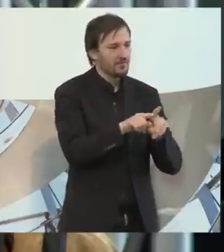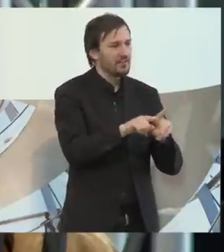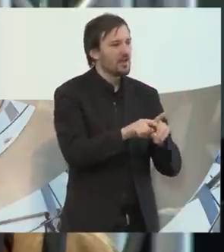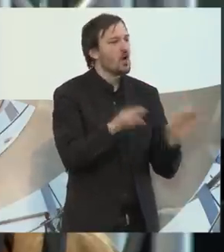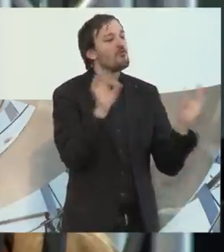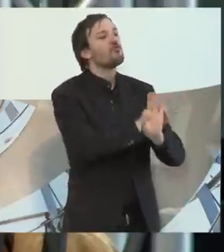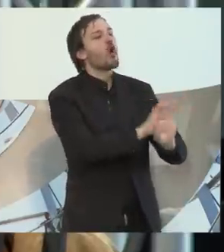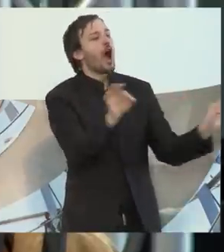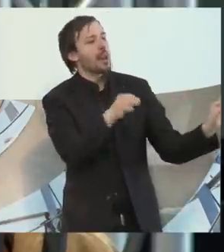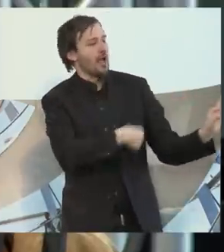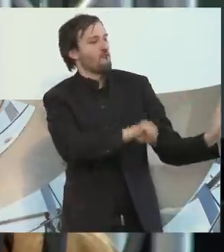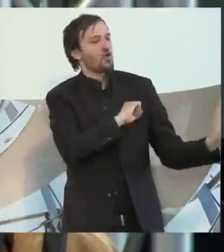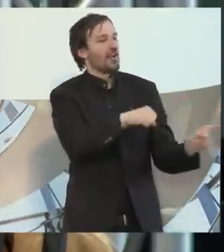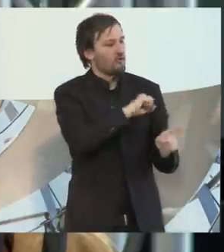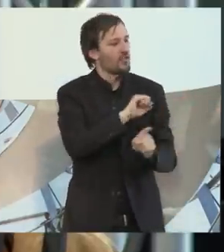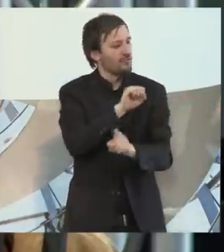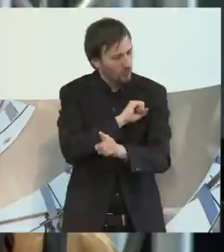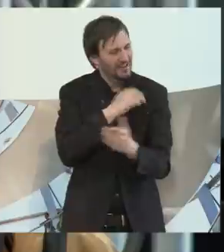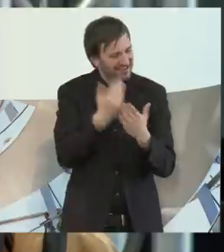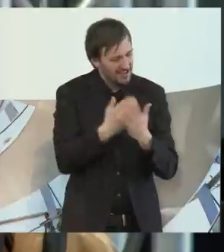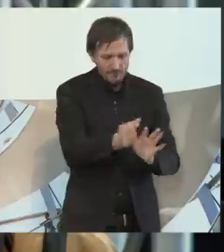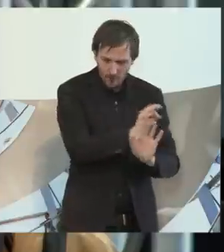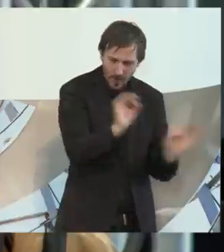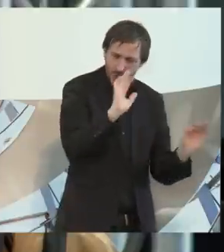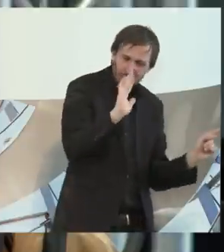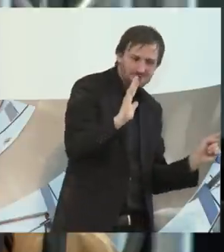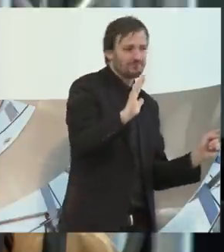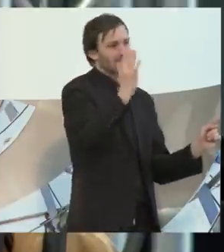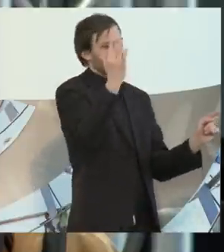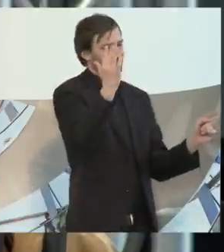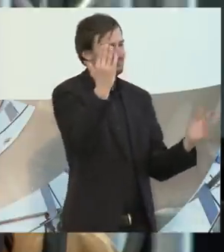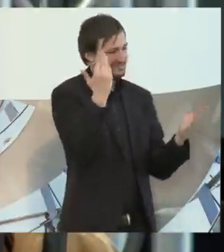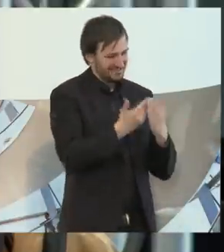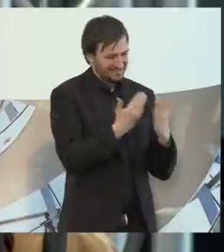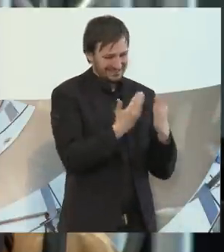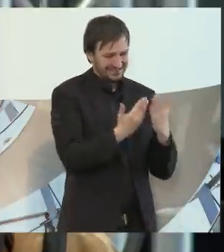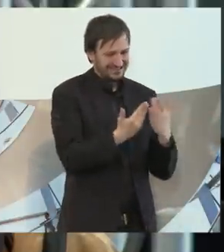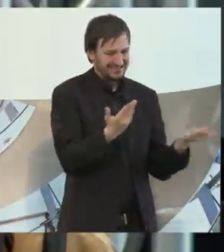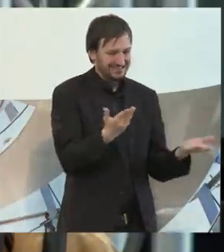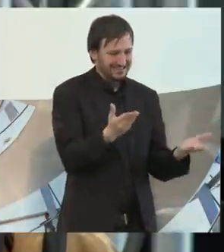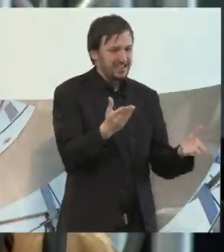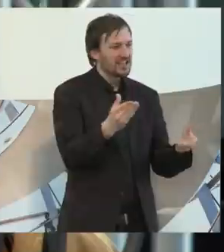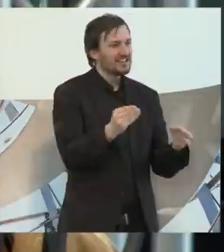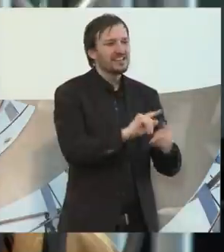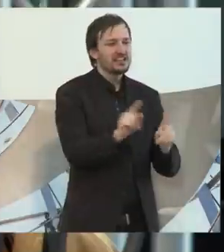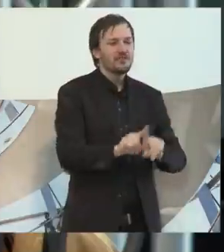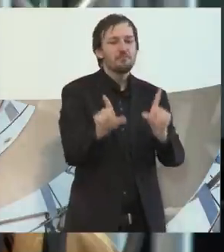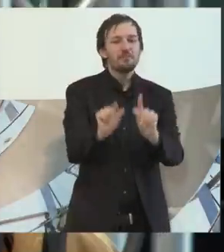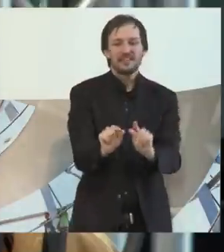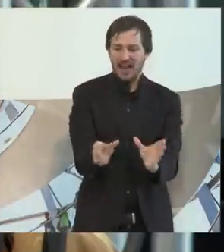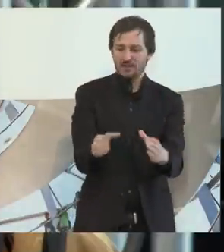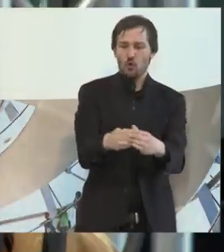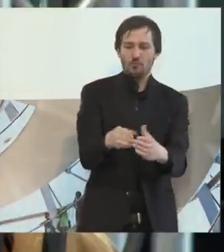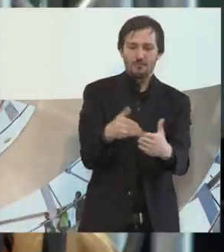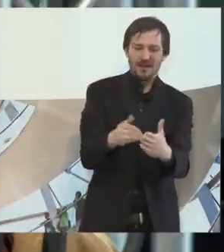für alle sind und das in die Köpfe der Menschen bringen, dann reden wir auch nicht mehr über ein Problem einer kleinen Minderheitsgruppe, sondern